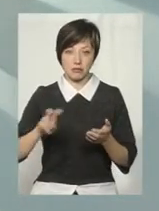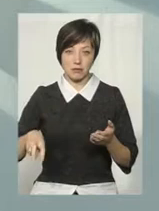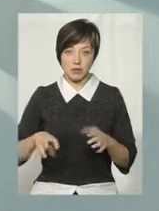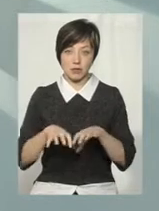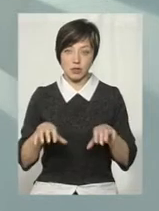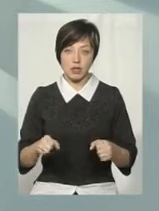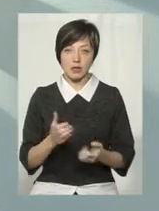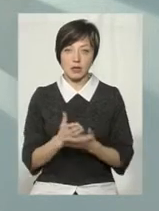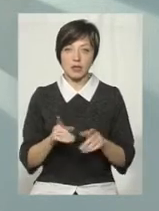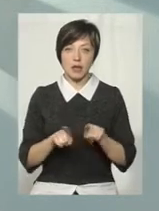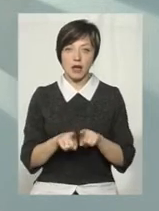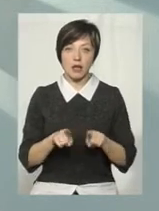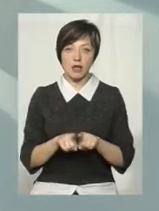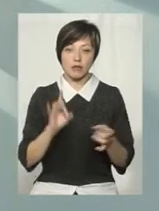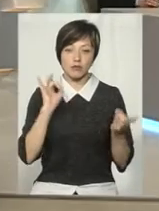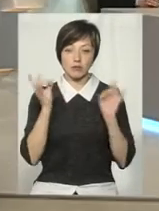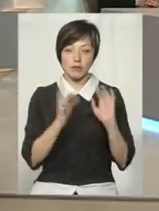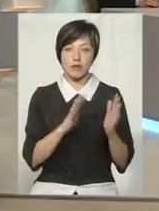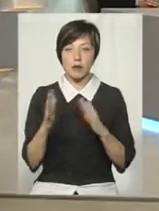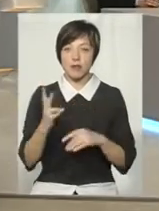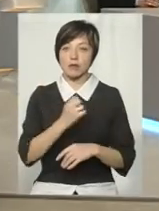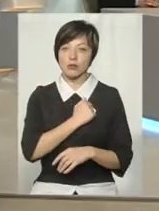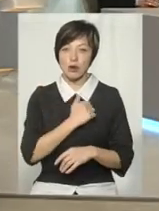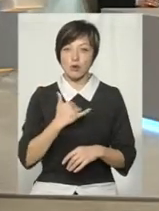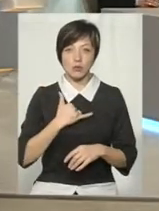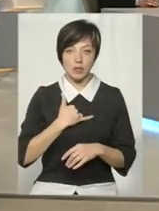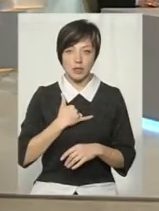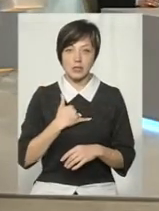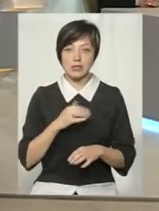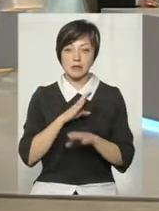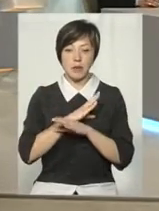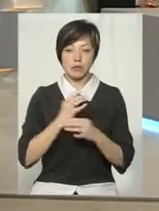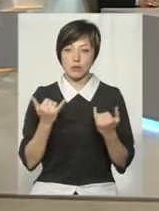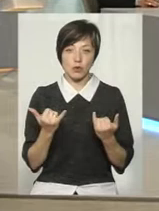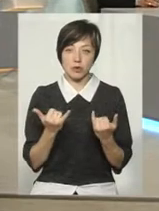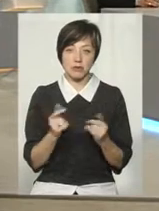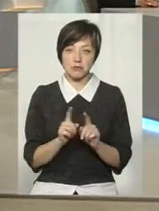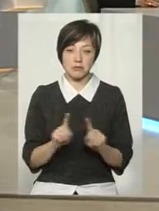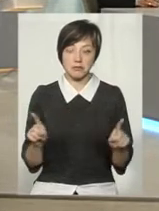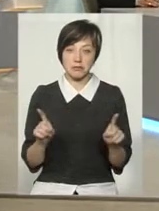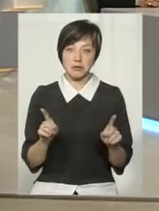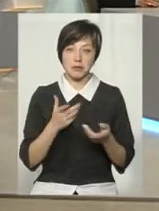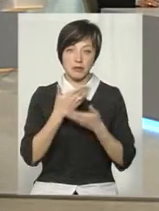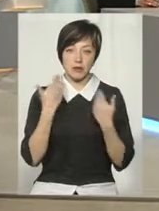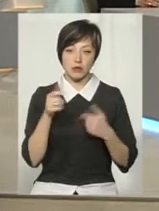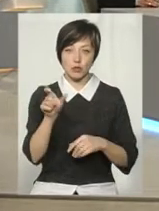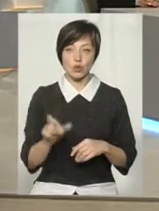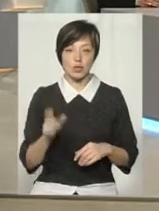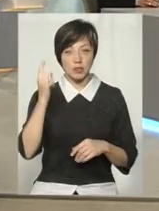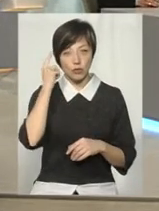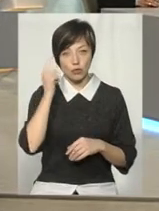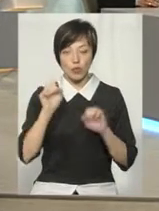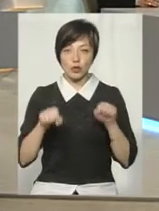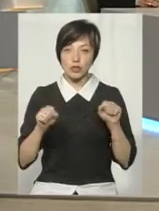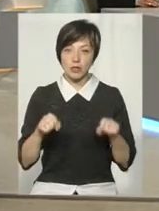коли є такі якісь кричущі випадки. Назалі в нас навіть смерть на сьогодні не є чимось таким показовим, щоб людина задумалася, що